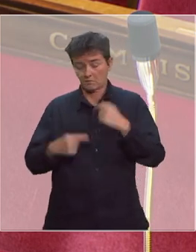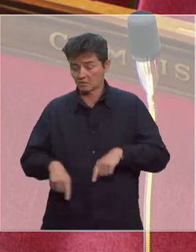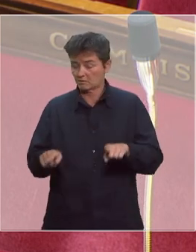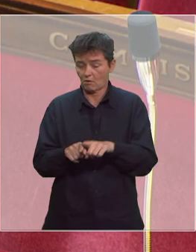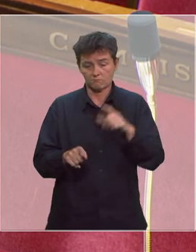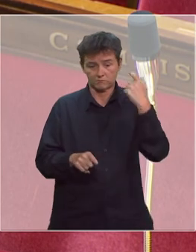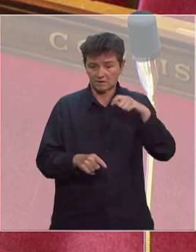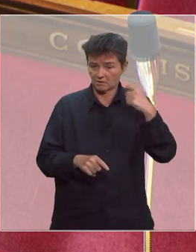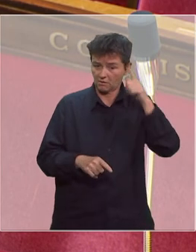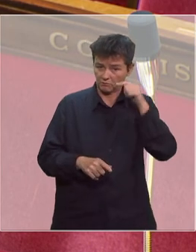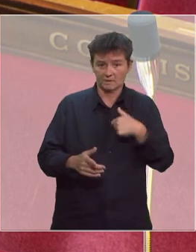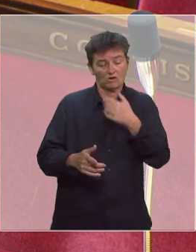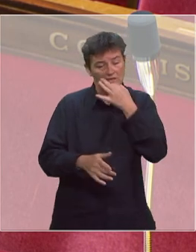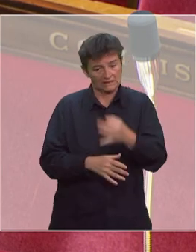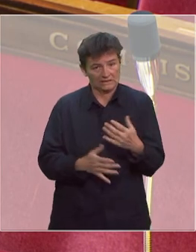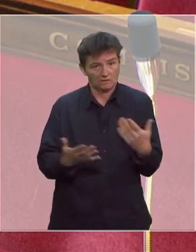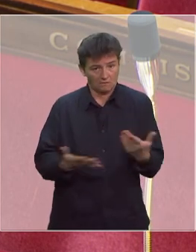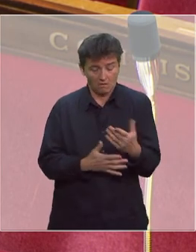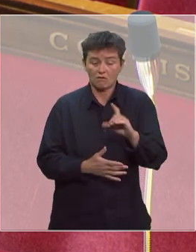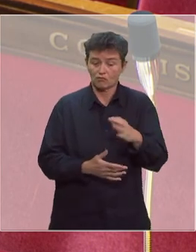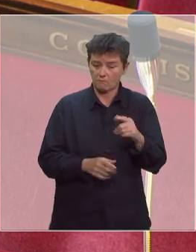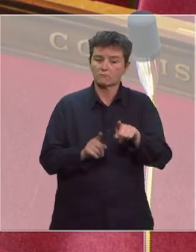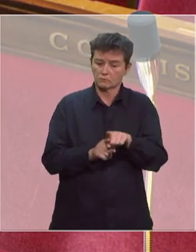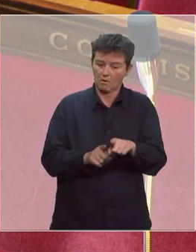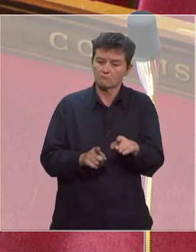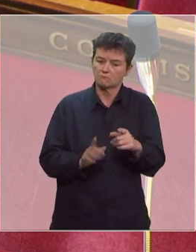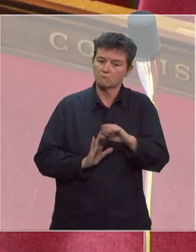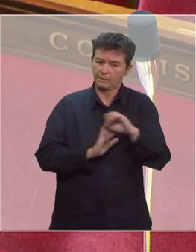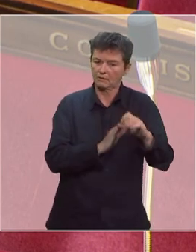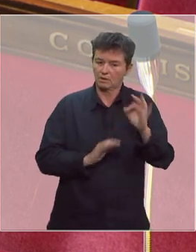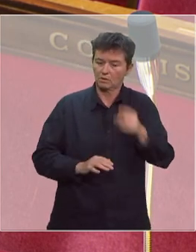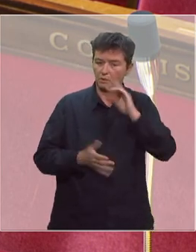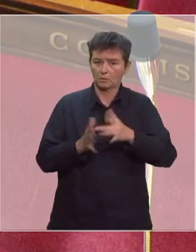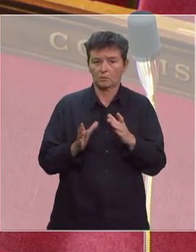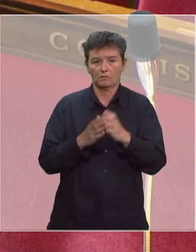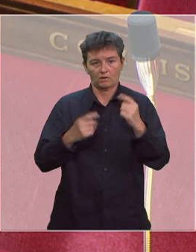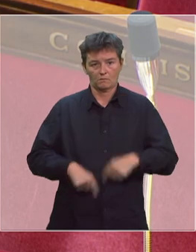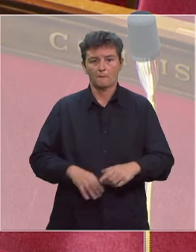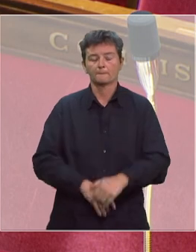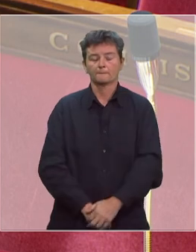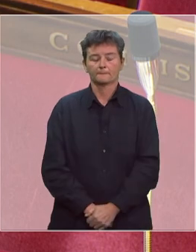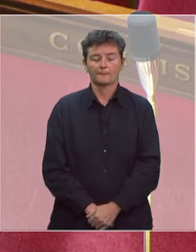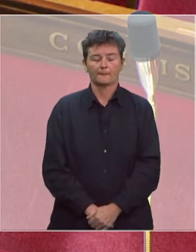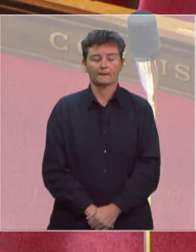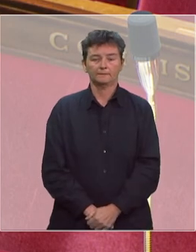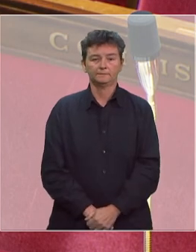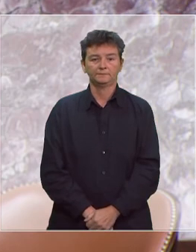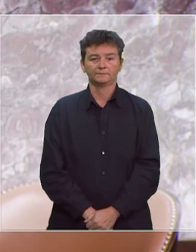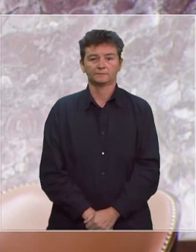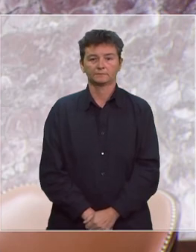de la République. Je veux rappeler ici que les Outre-mer sont une préoccupation de tout le gouvernement, de l'ensemble de mes collègues.